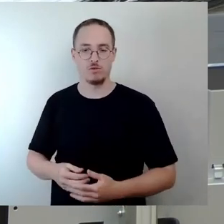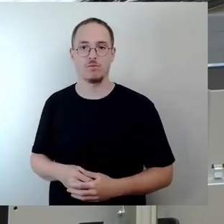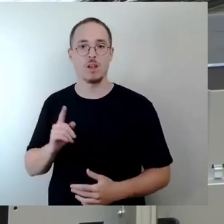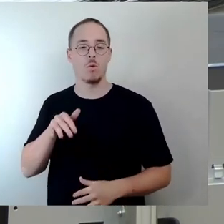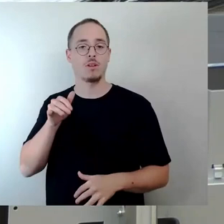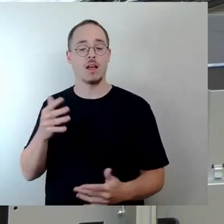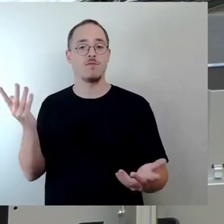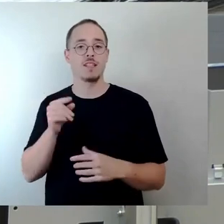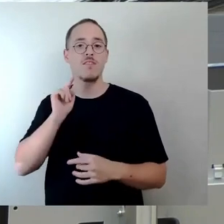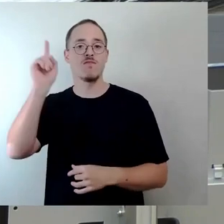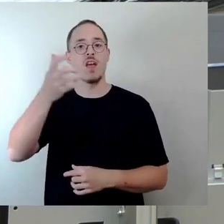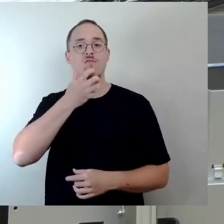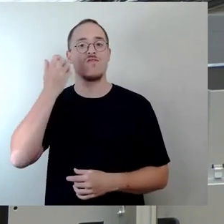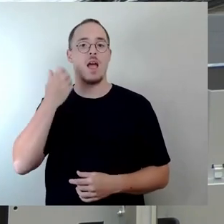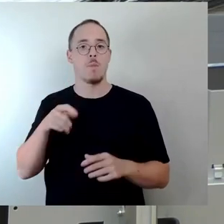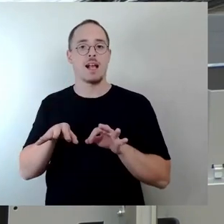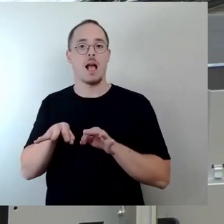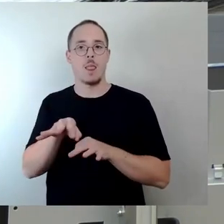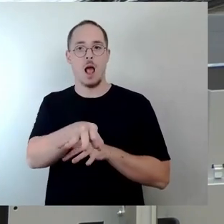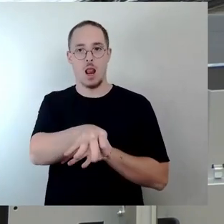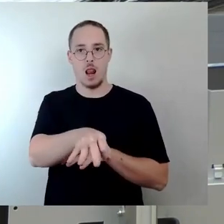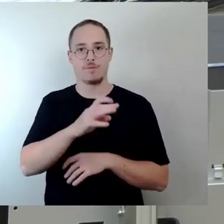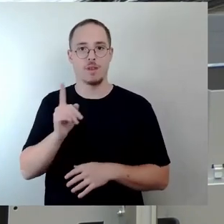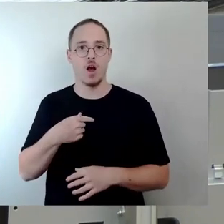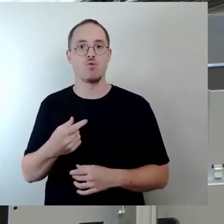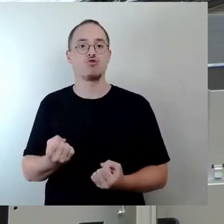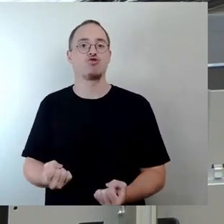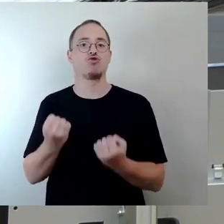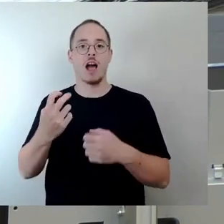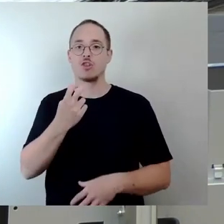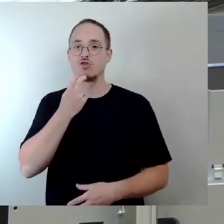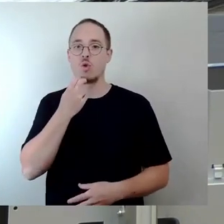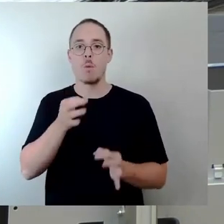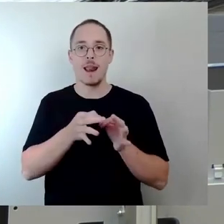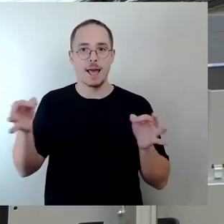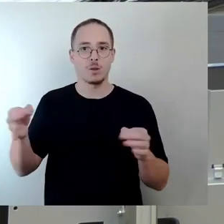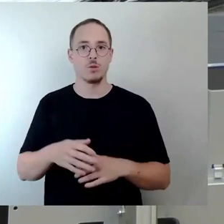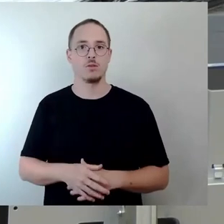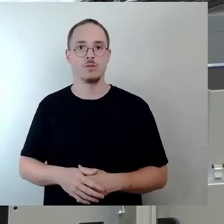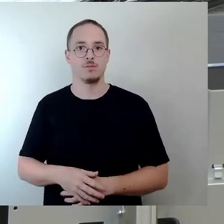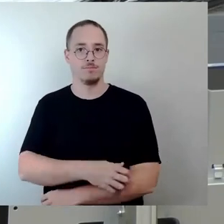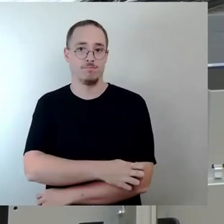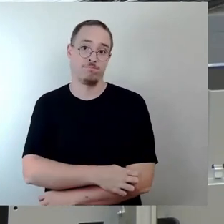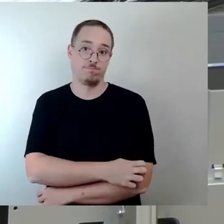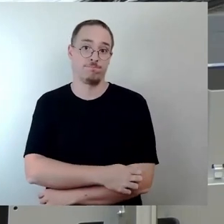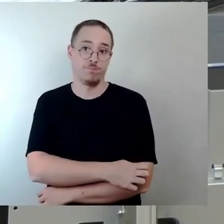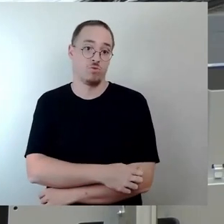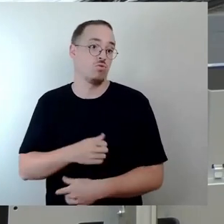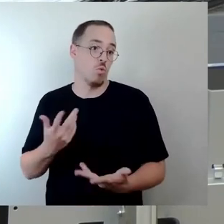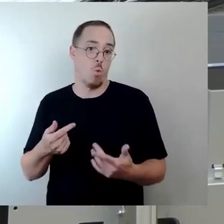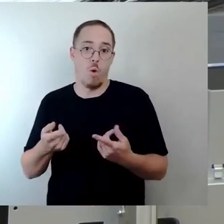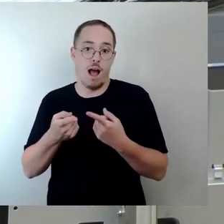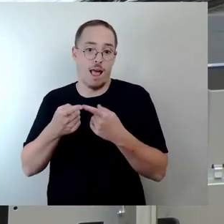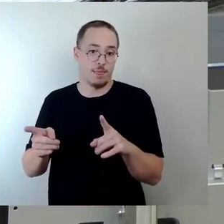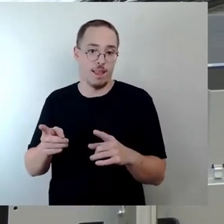Wasserleitung. Das heißt, dort am Gebäude etwas zu finden, Richtung Elbe, wo versiegelte Fläche ist, war nicht möglich. Und wer dort